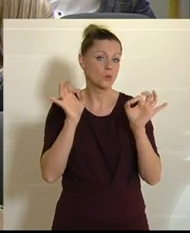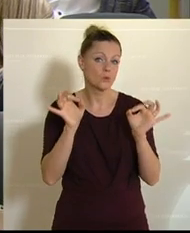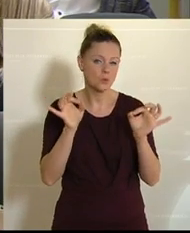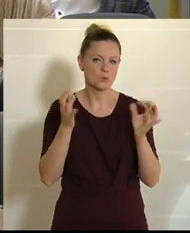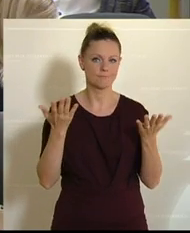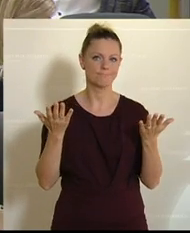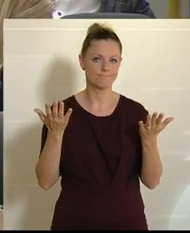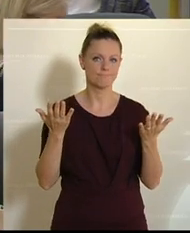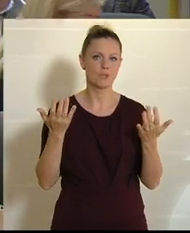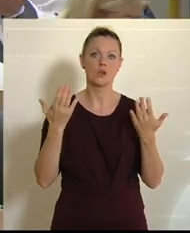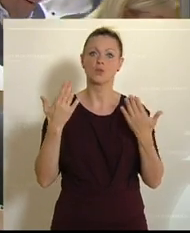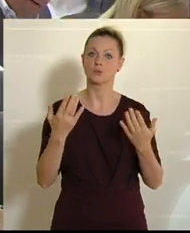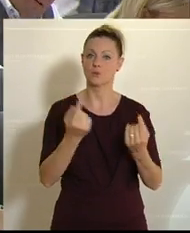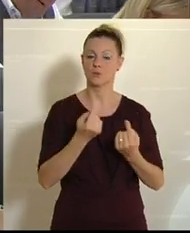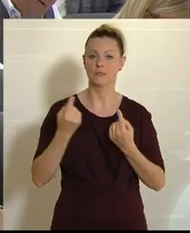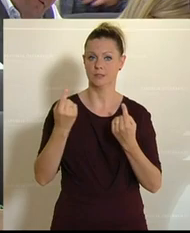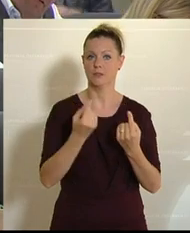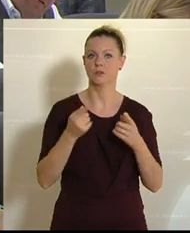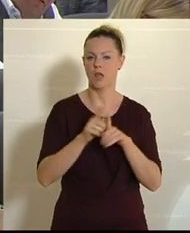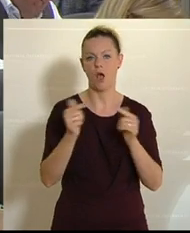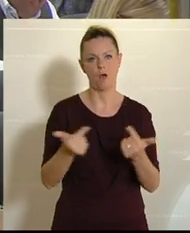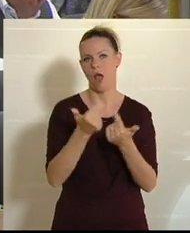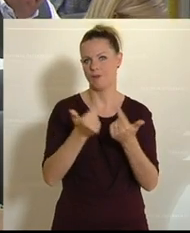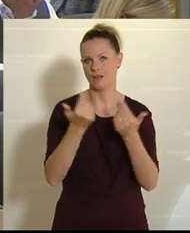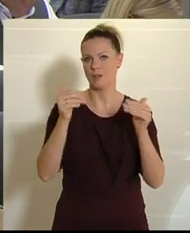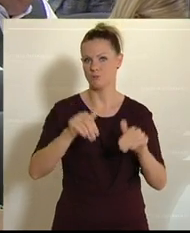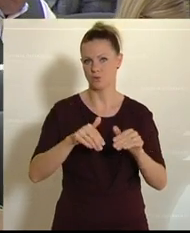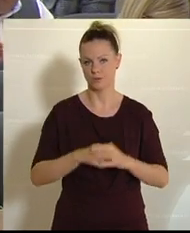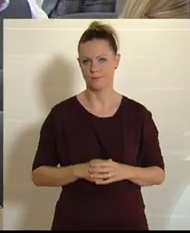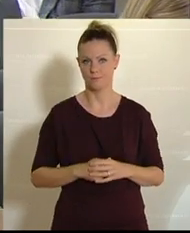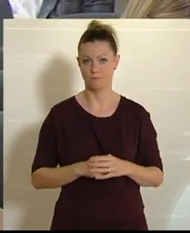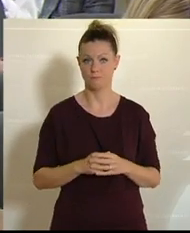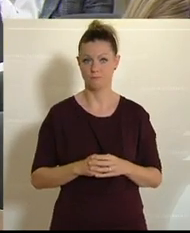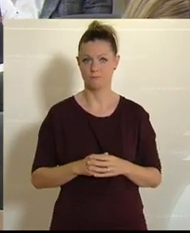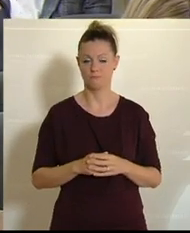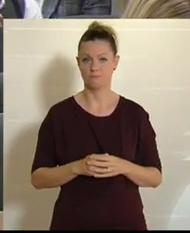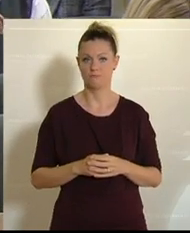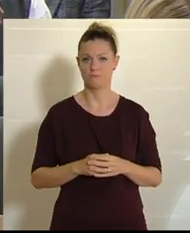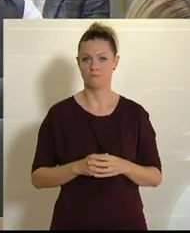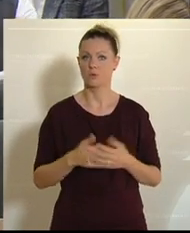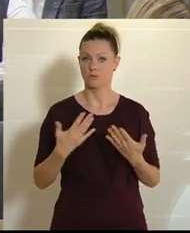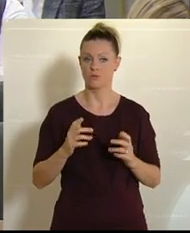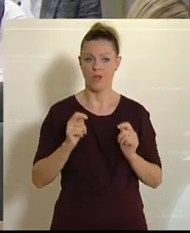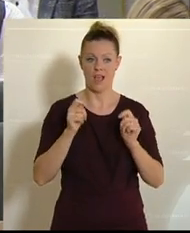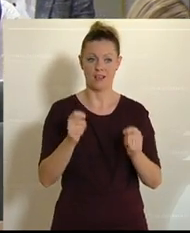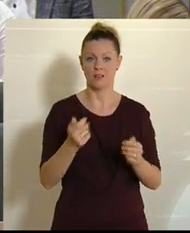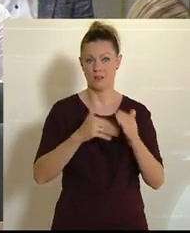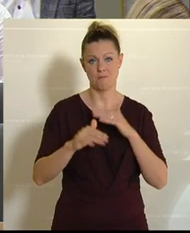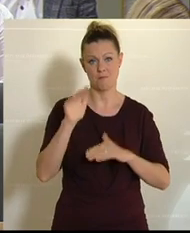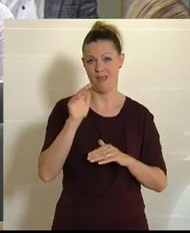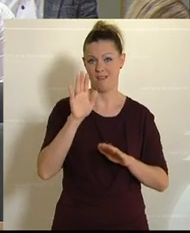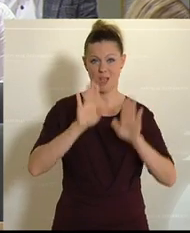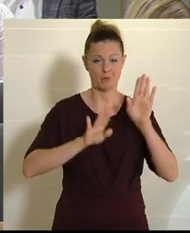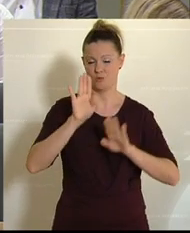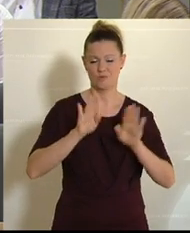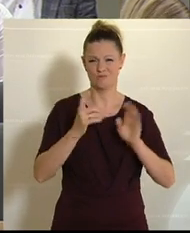wir hier auch in diesem Fall Aufklärung schaffen. Wie es ausschaut, wird dieser Antrag heute keine Mehrheit finden. Ich